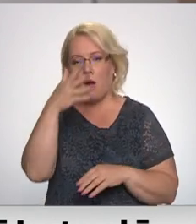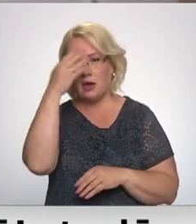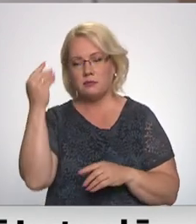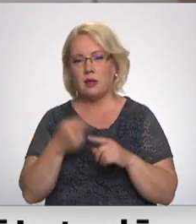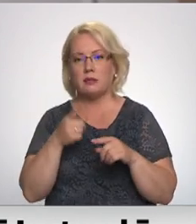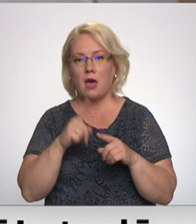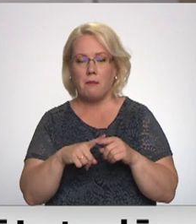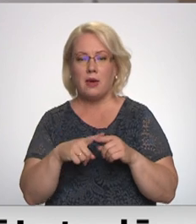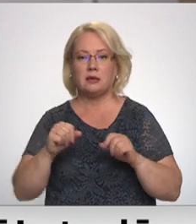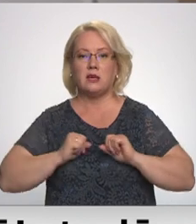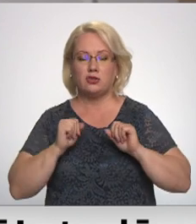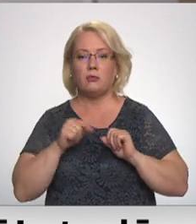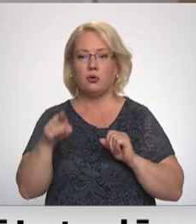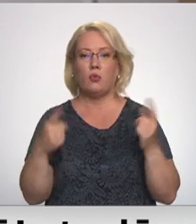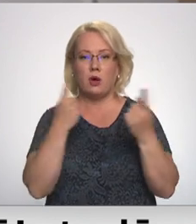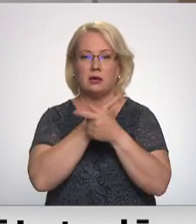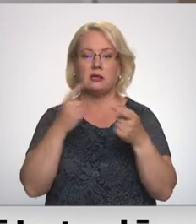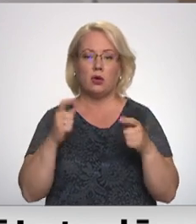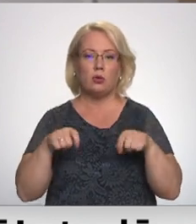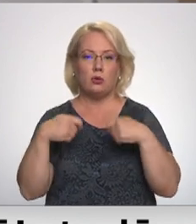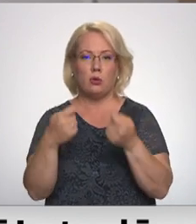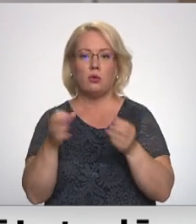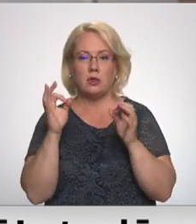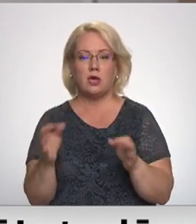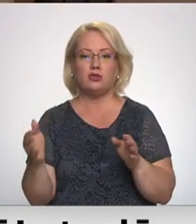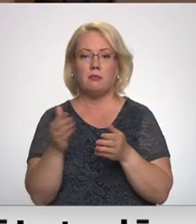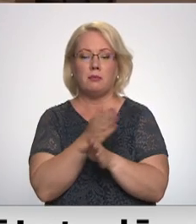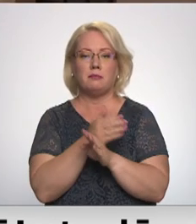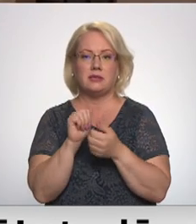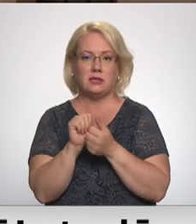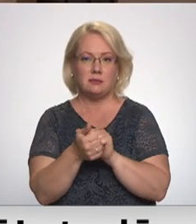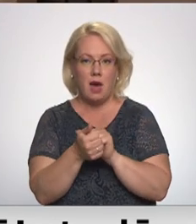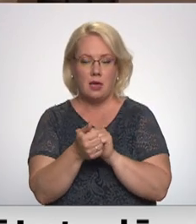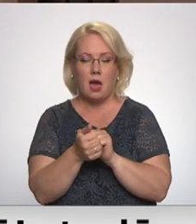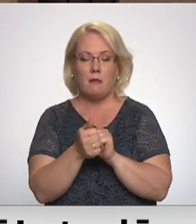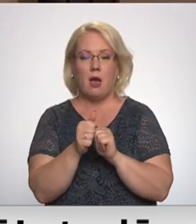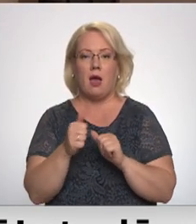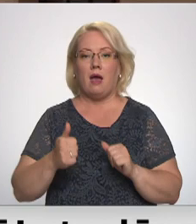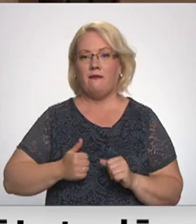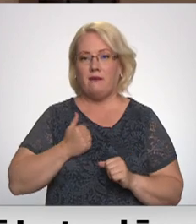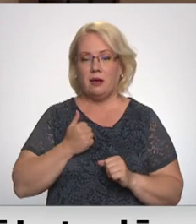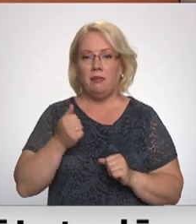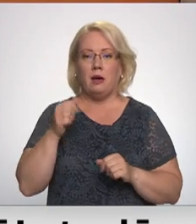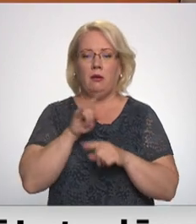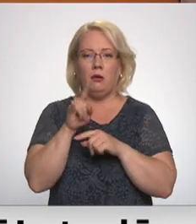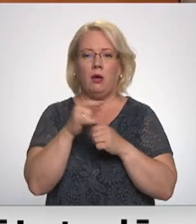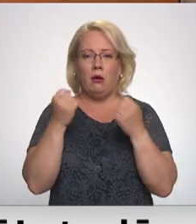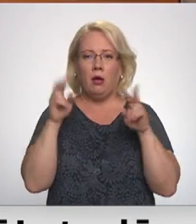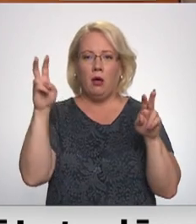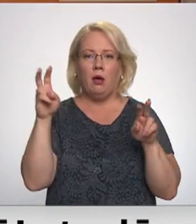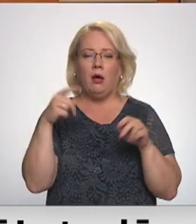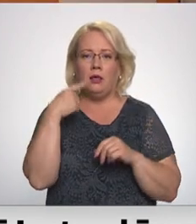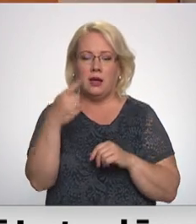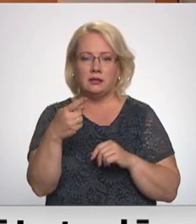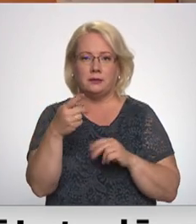tāpēc mēs cenšamies to ziņu pasniegt tieši pirms izmaiņām. Pārvedātājs Sijā tukuma auto RTV rakstiskā